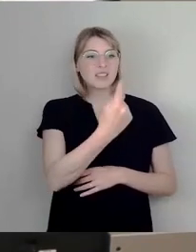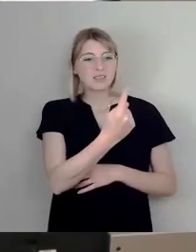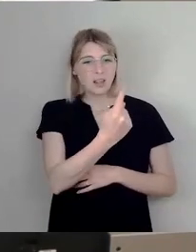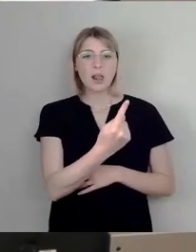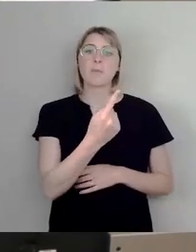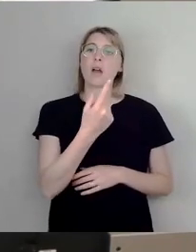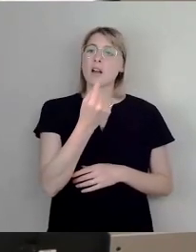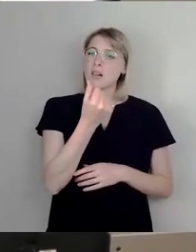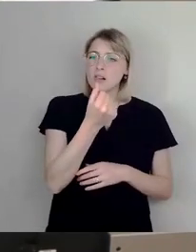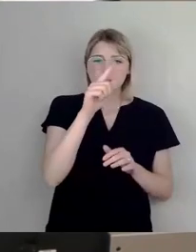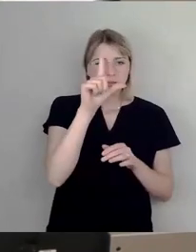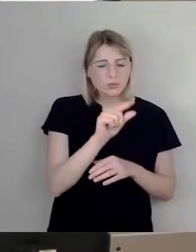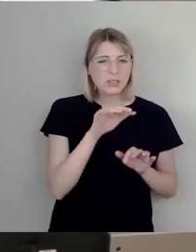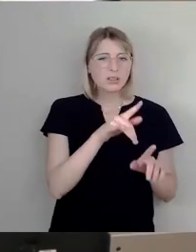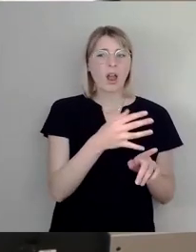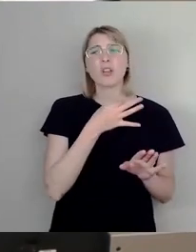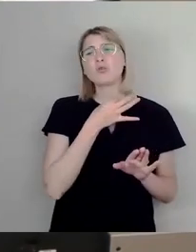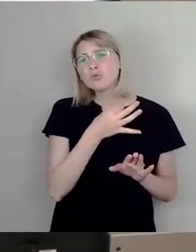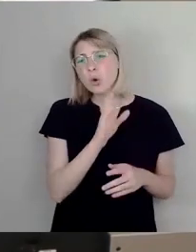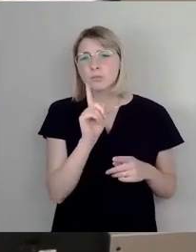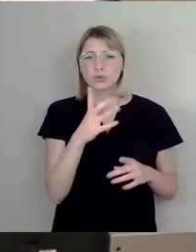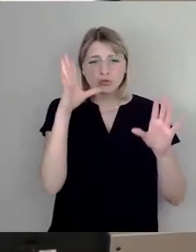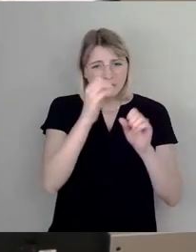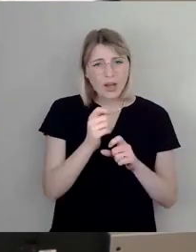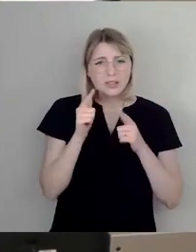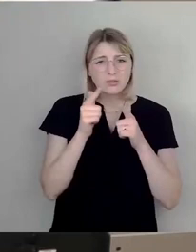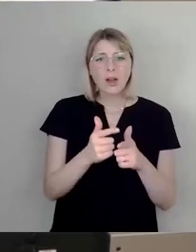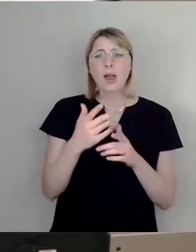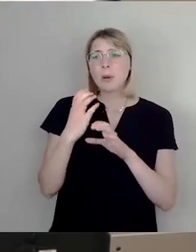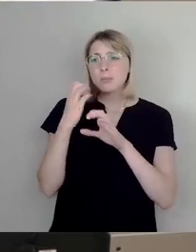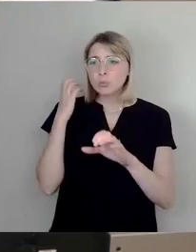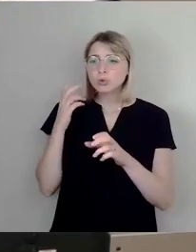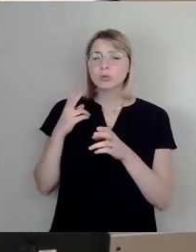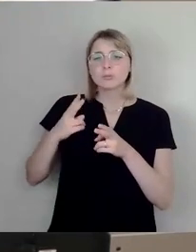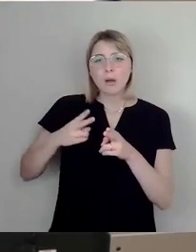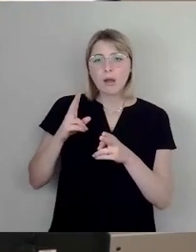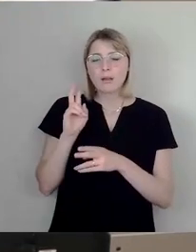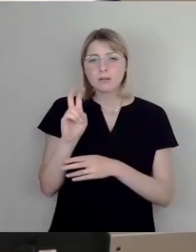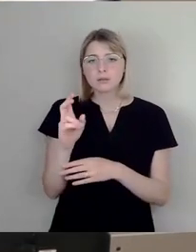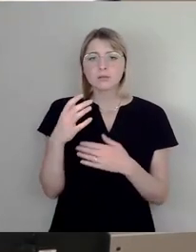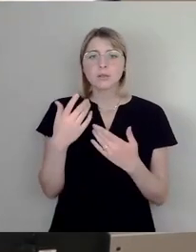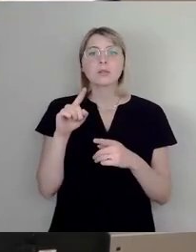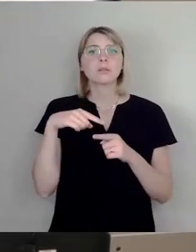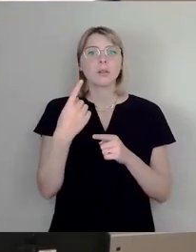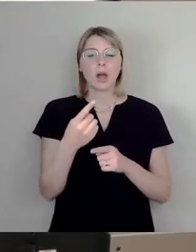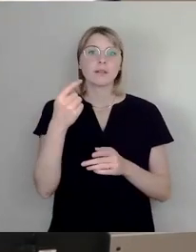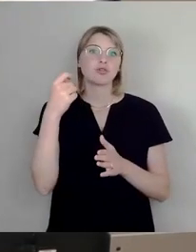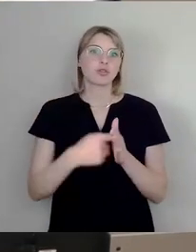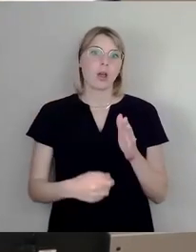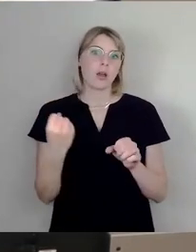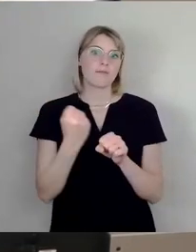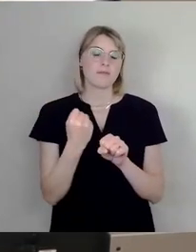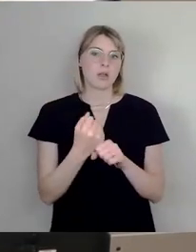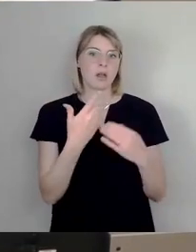aus Not schwarz fährt mit Bus und Bahn, dann begeht er eine Straftat. Und die